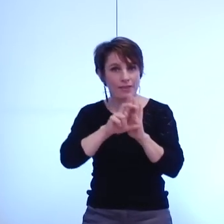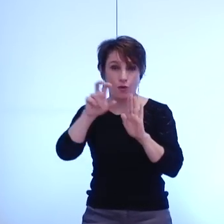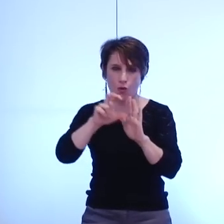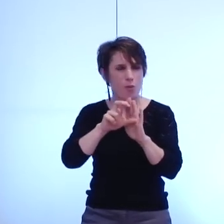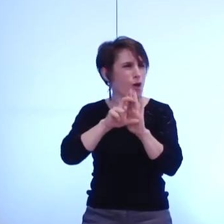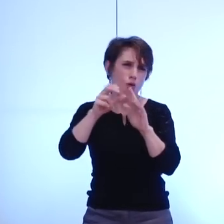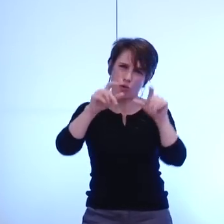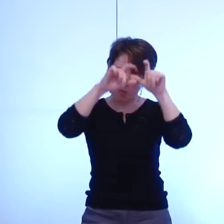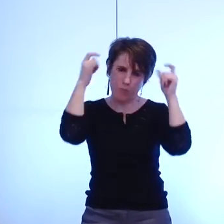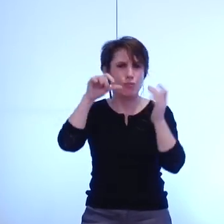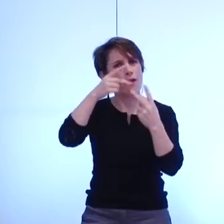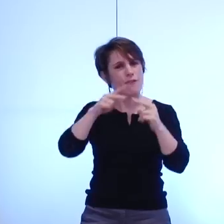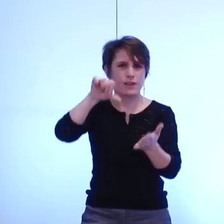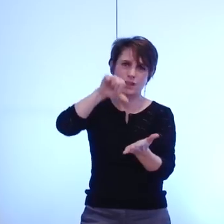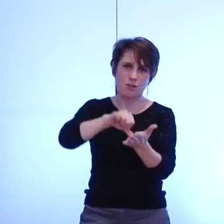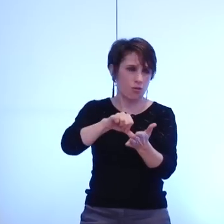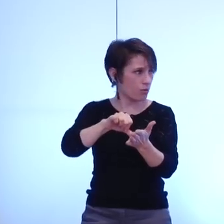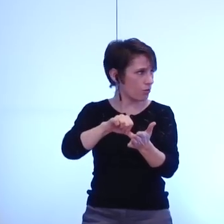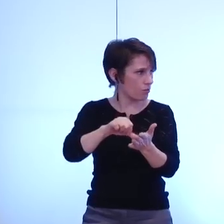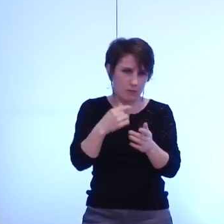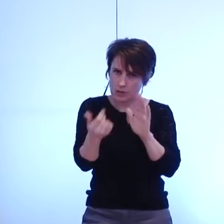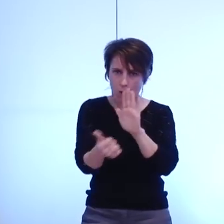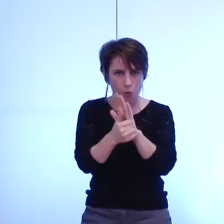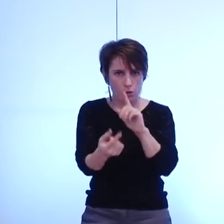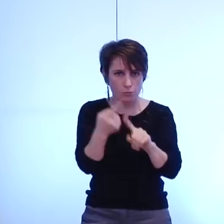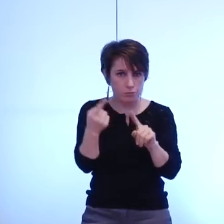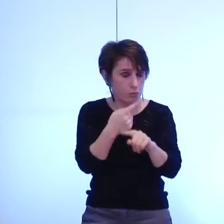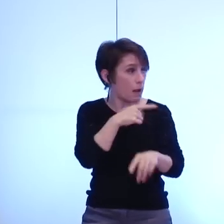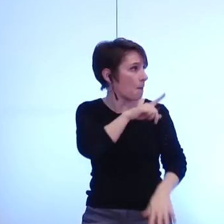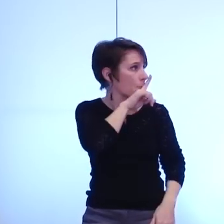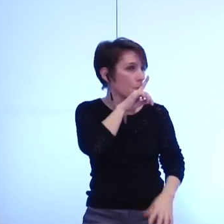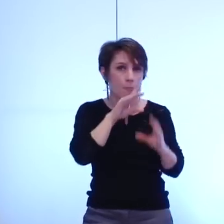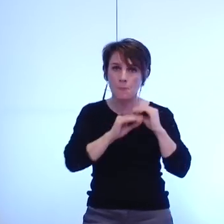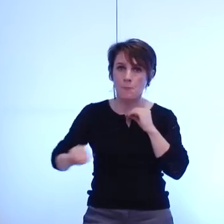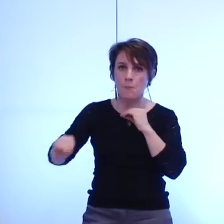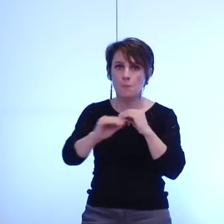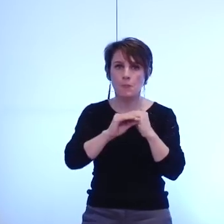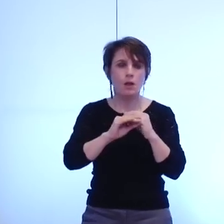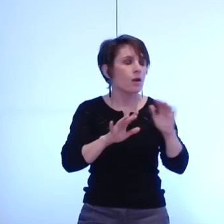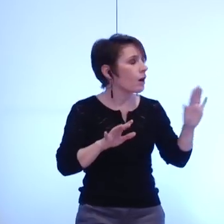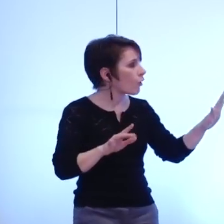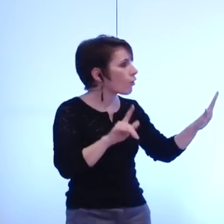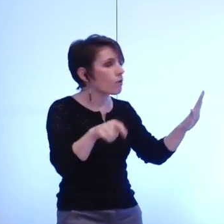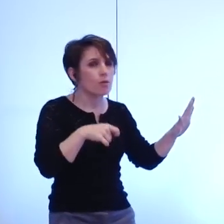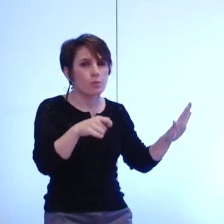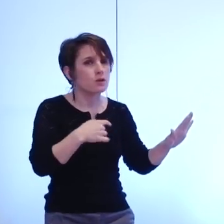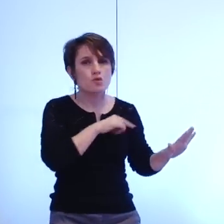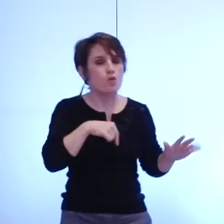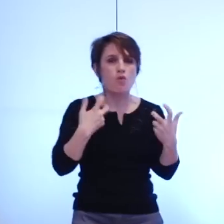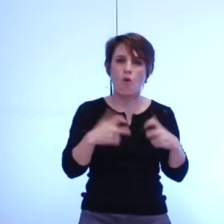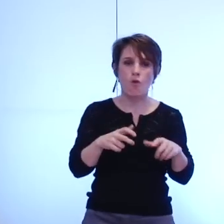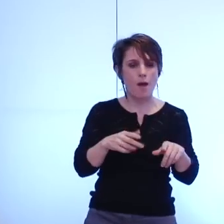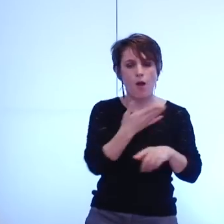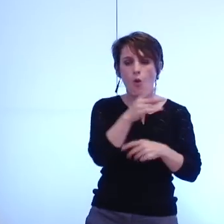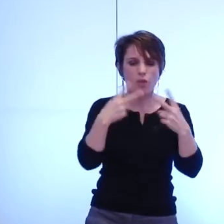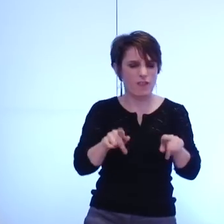et là je veux le dire devant Christophe Ferrari aussi il n'était pas question d'imposer aux autres communes la vision de la ville-centre mais quand même